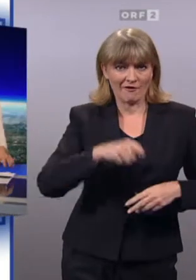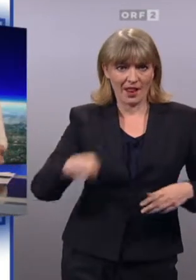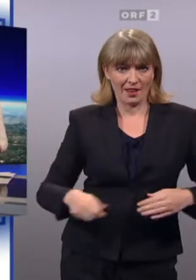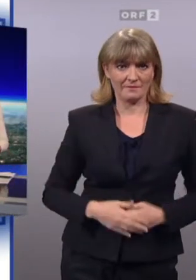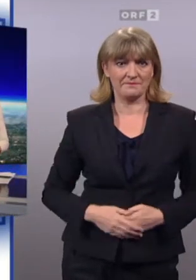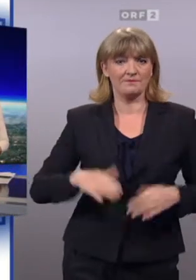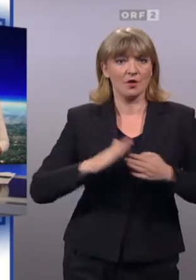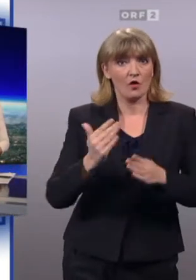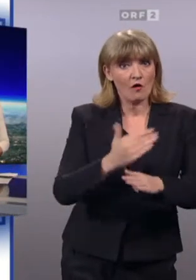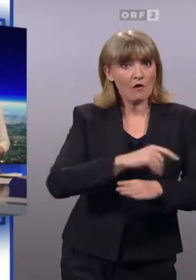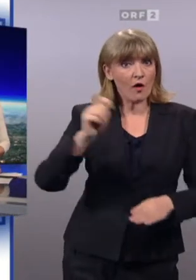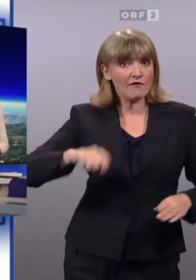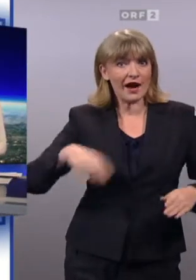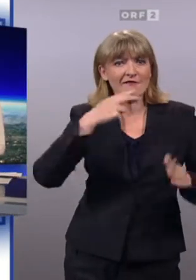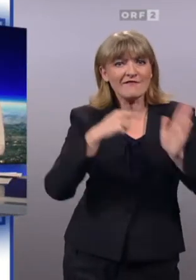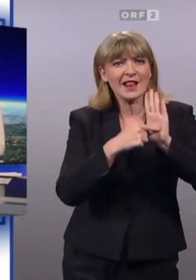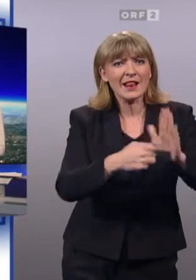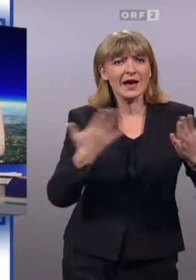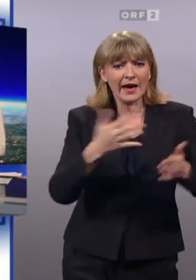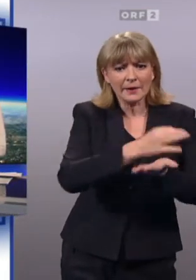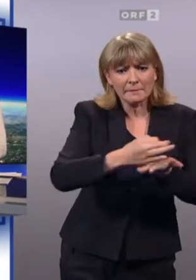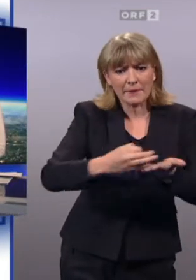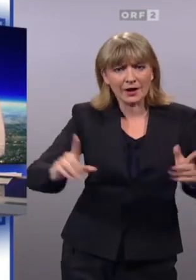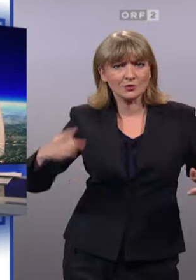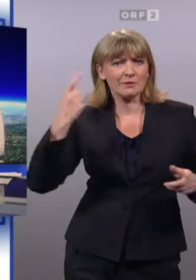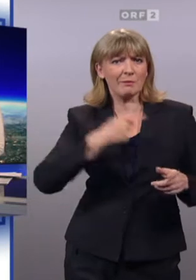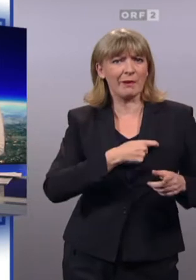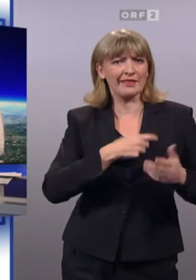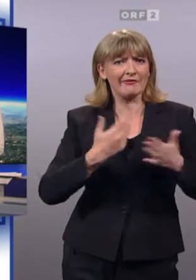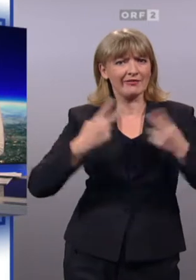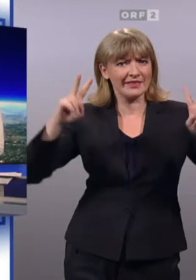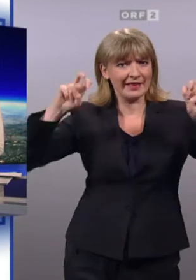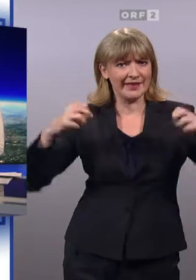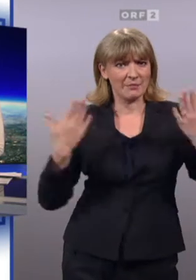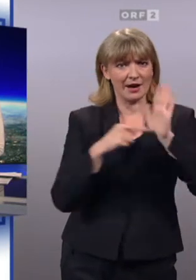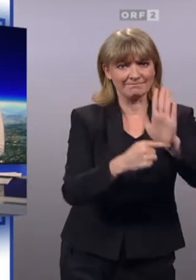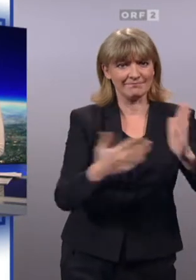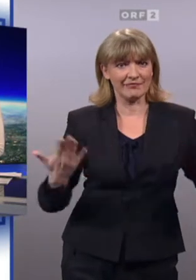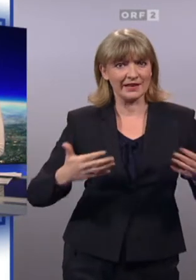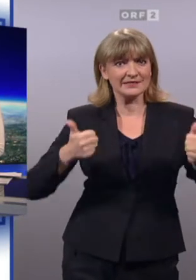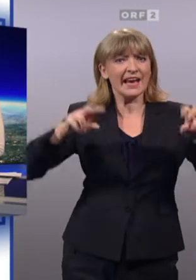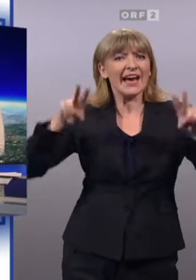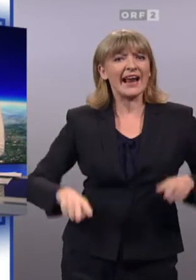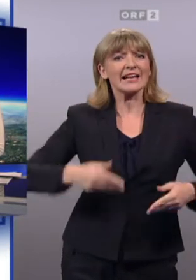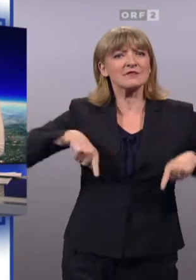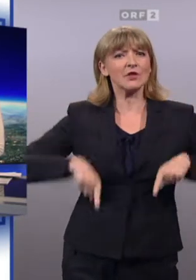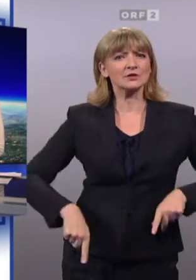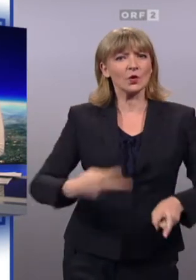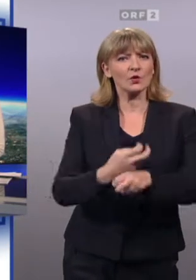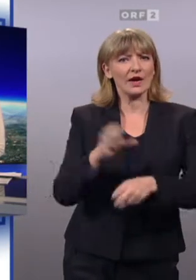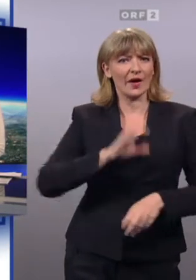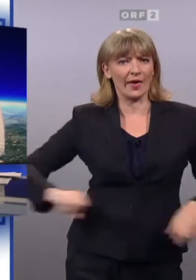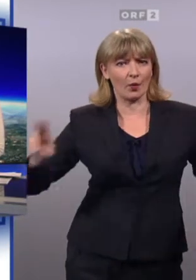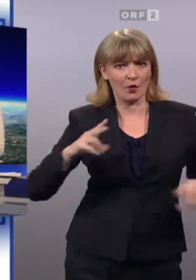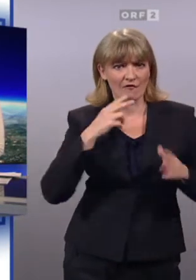Vor der Wahl wollen wir Ihnen aber noch einige Positionen der Parteien zu wichtigen Themen präsentieren. Eines ist der Ratsvorsitz Österreichs in der Europäischen